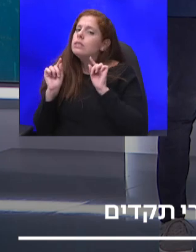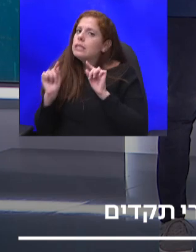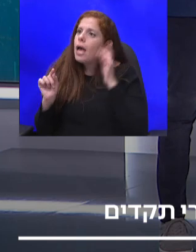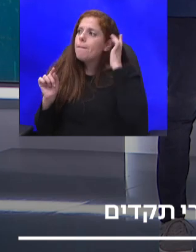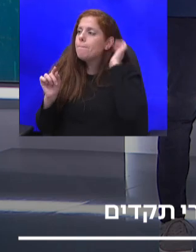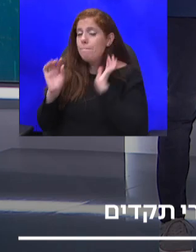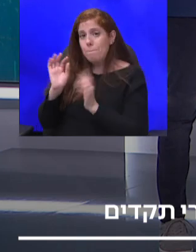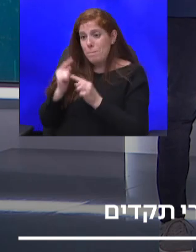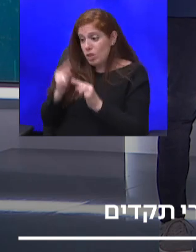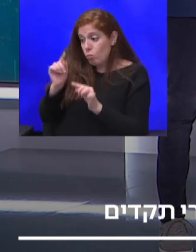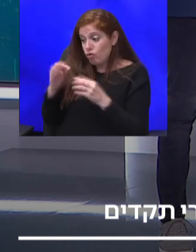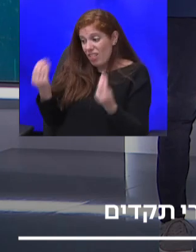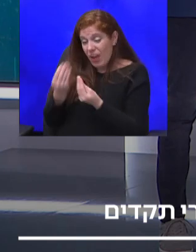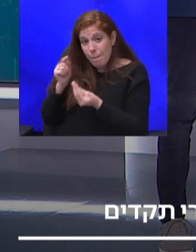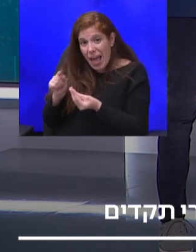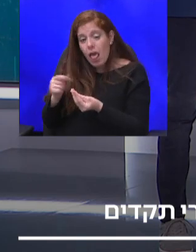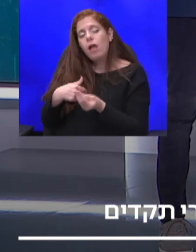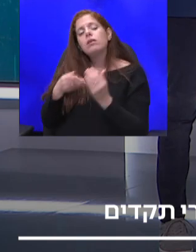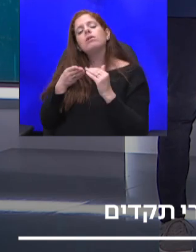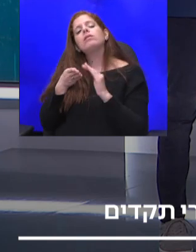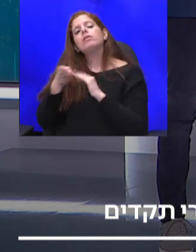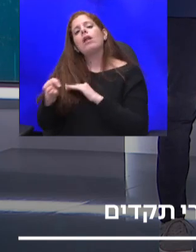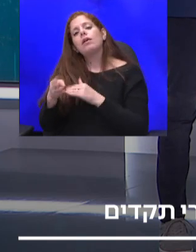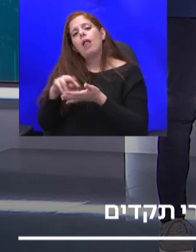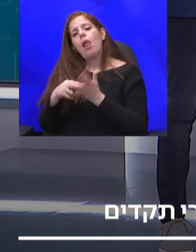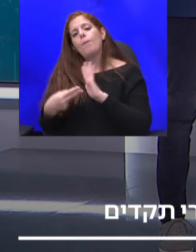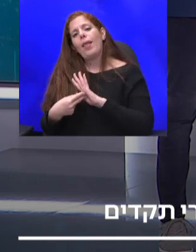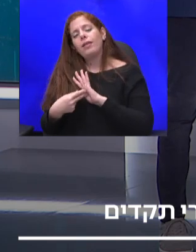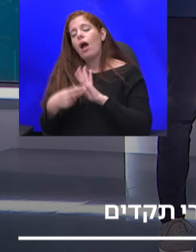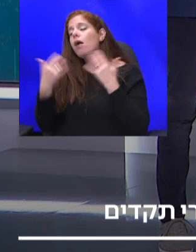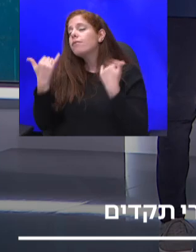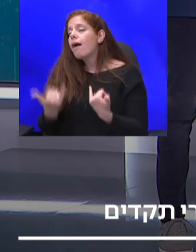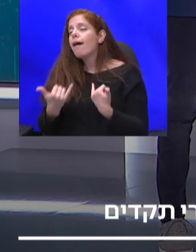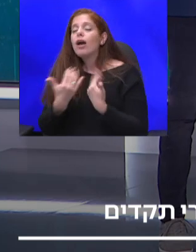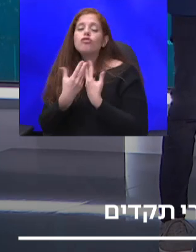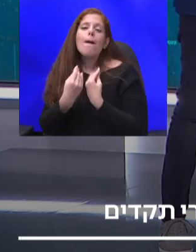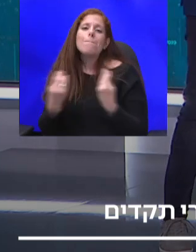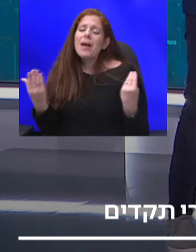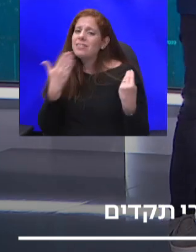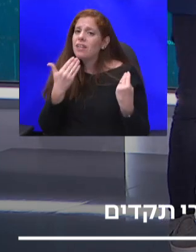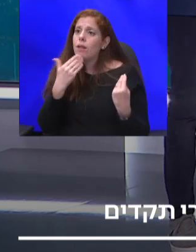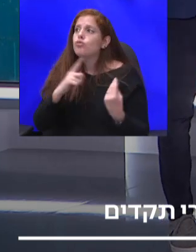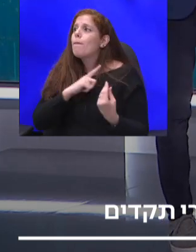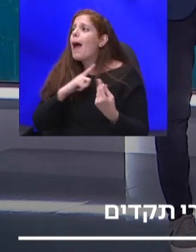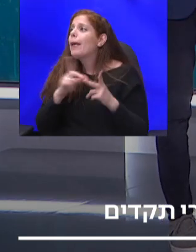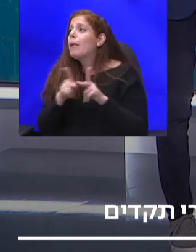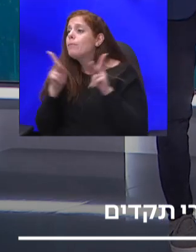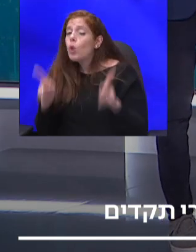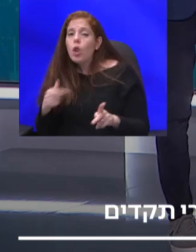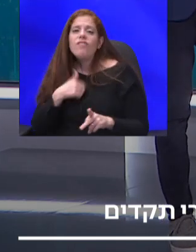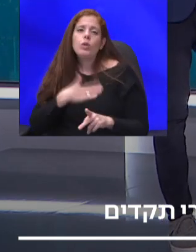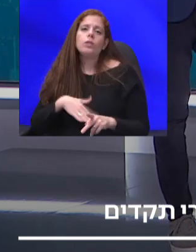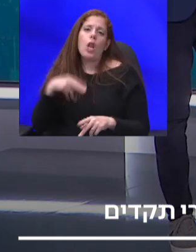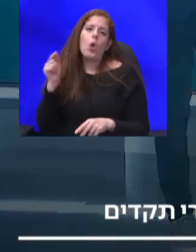ונכנסתי לפוליטיקה כי כרגע יש הרבה ישראלים שנוסעים את העניים לירושלים חכים לפתרונות ואני רוצה להיות שם אז בהקשר הזה,